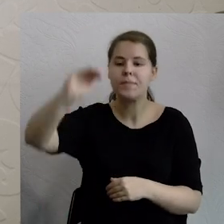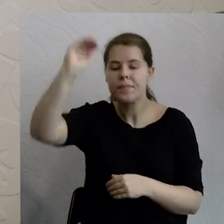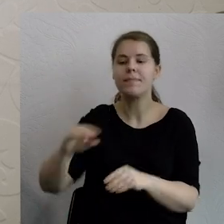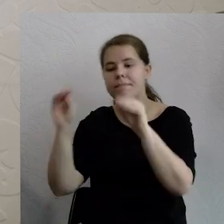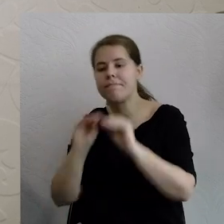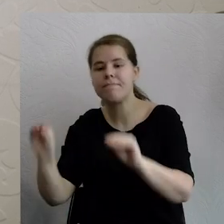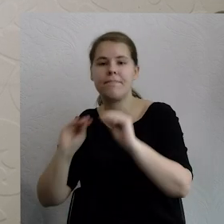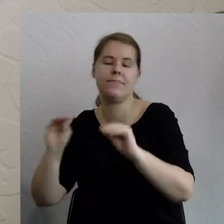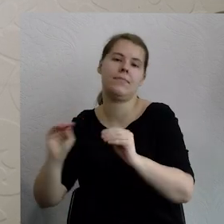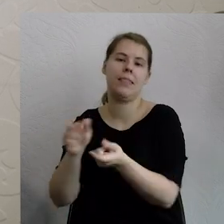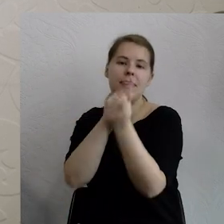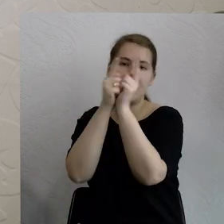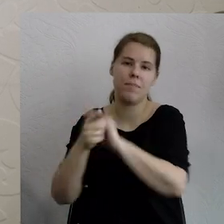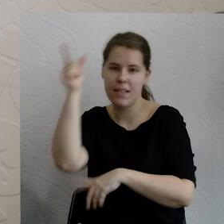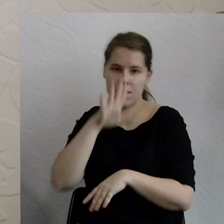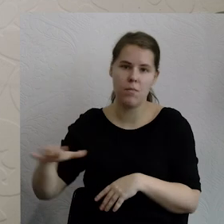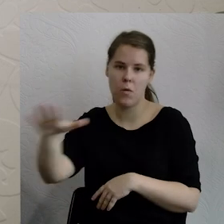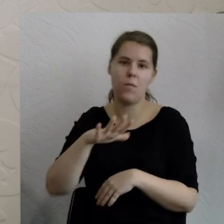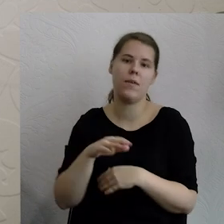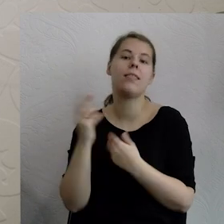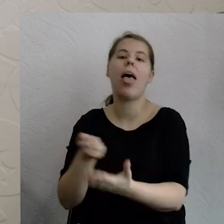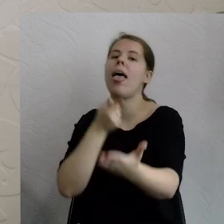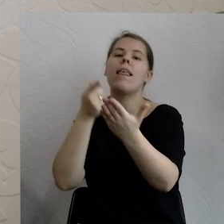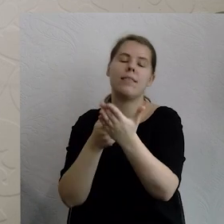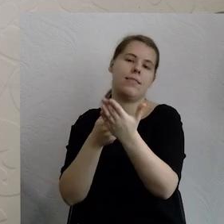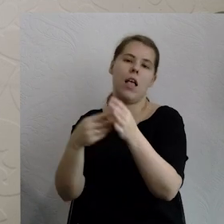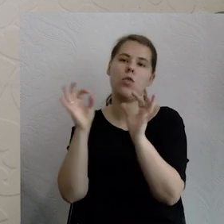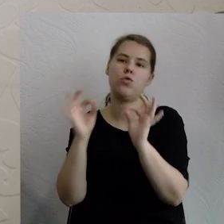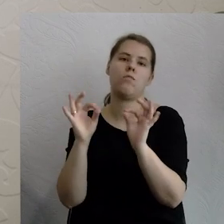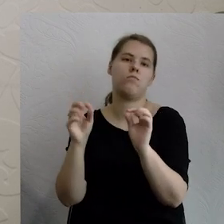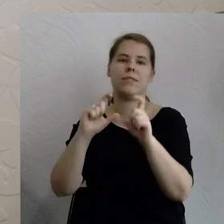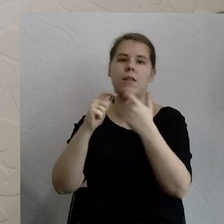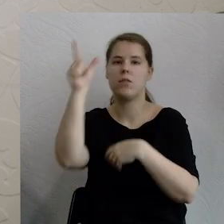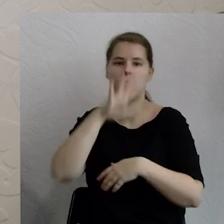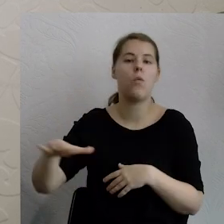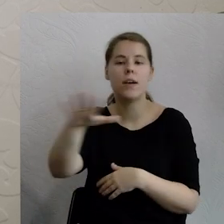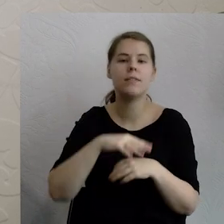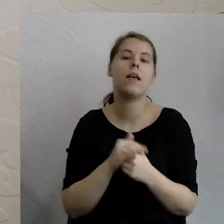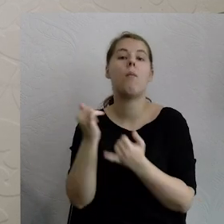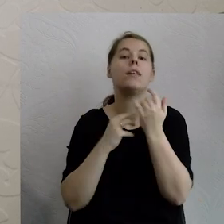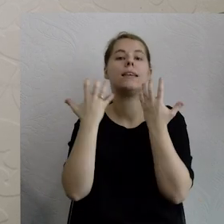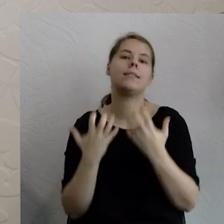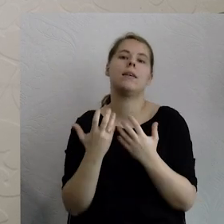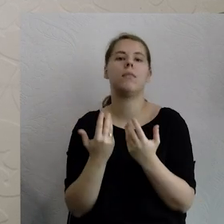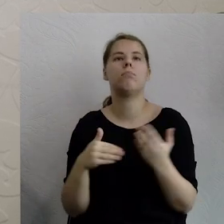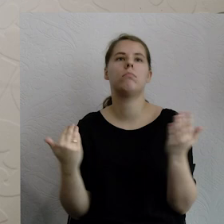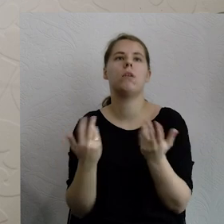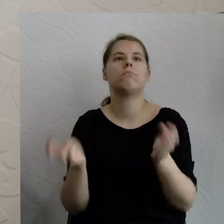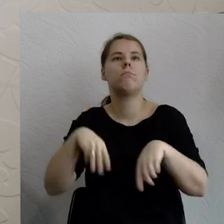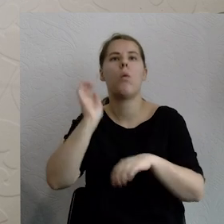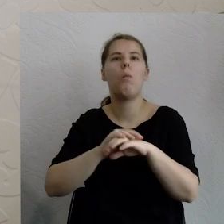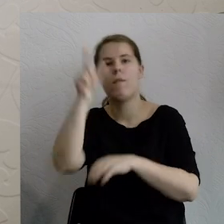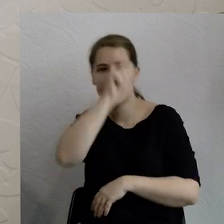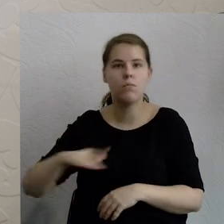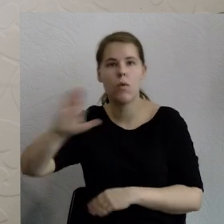dobra nas wszystkich, osób ludzkich i pozaludzkich. Bo jeżeli mamy budować nową umowę społeczną opartą na wartościach, to te wartości się nie